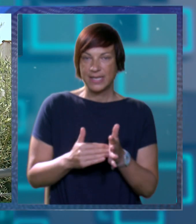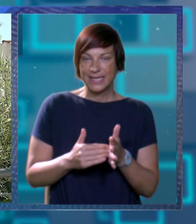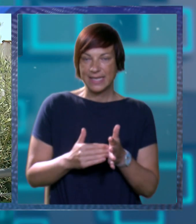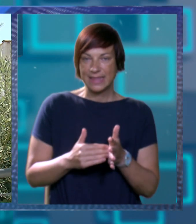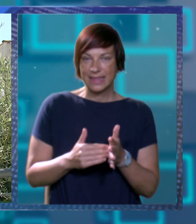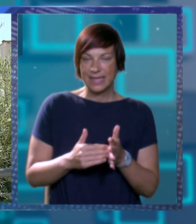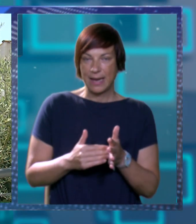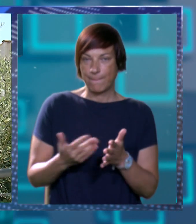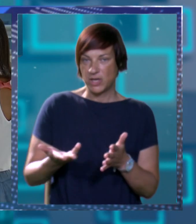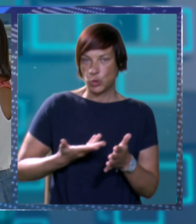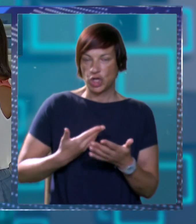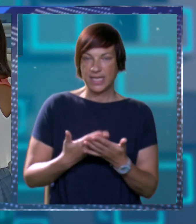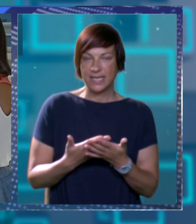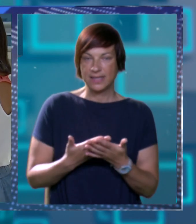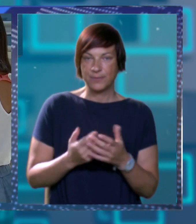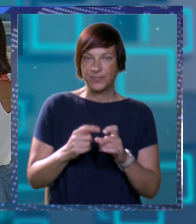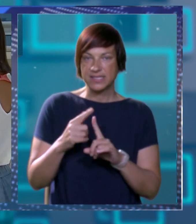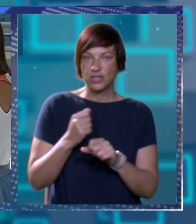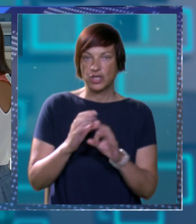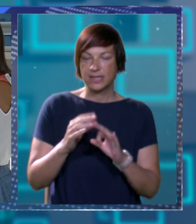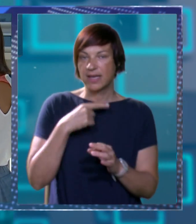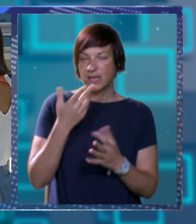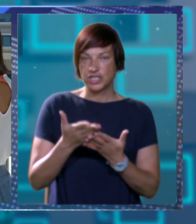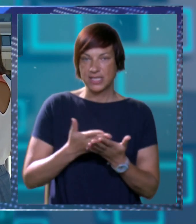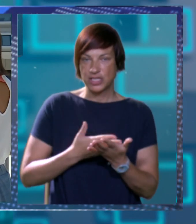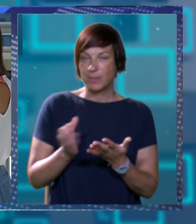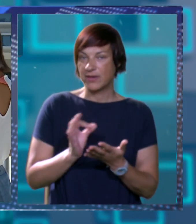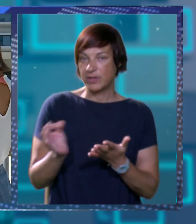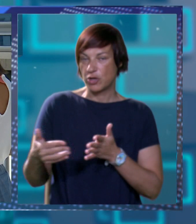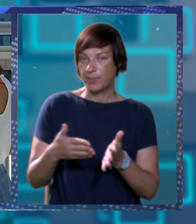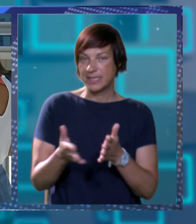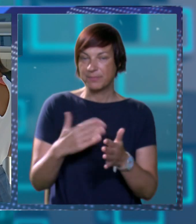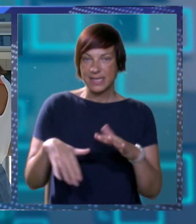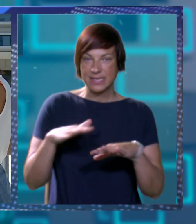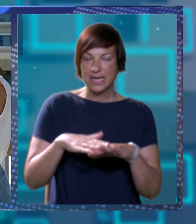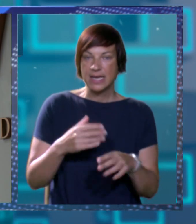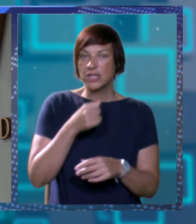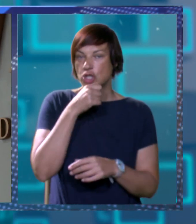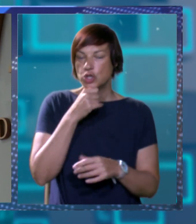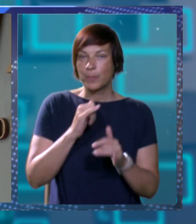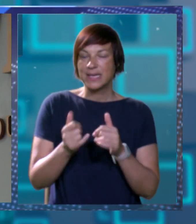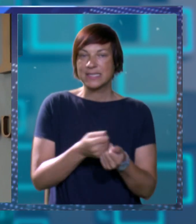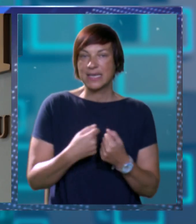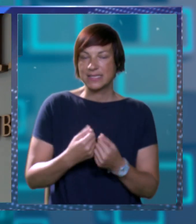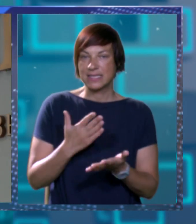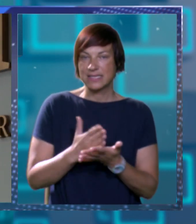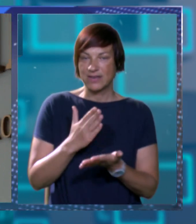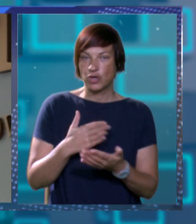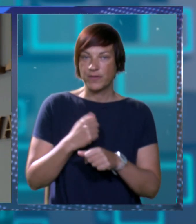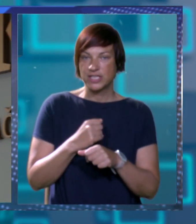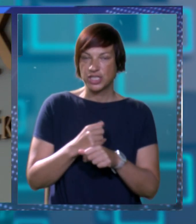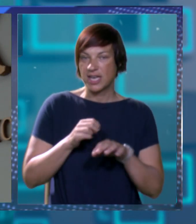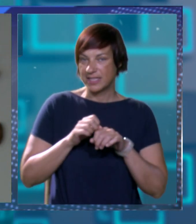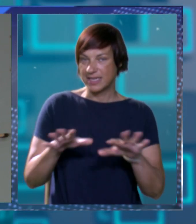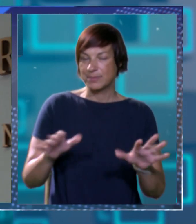trebaju donijeti. Srglota kaže kako će planovi biti dobra smjernica razvoja, no da županijska zajednica svakako već